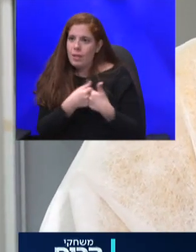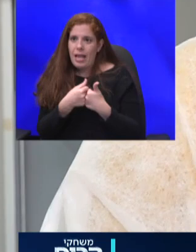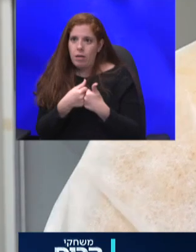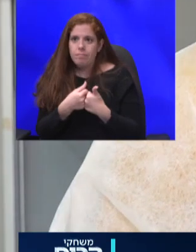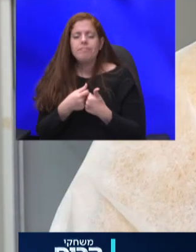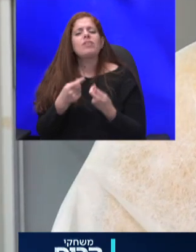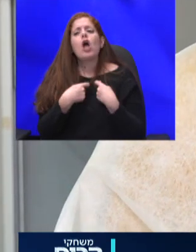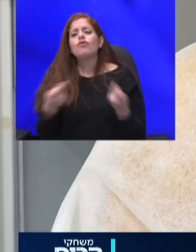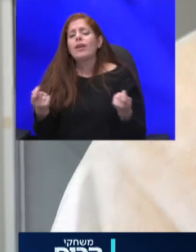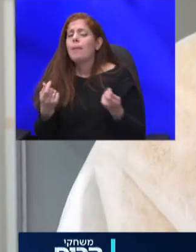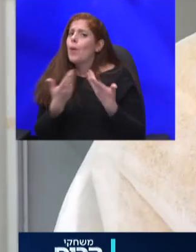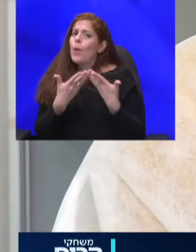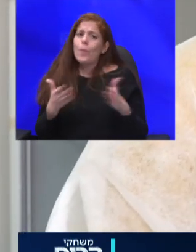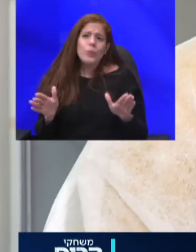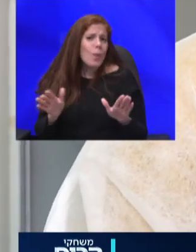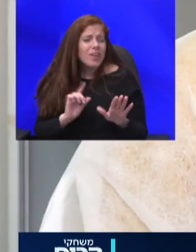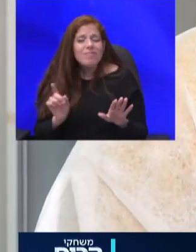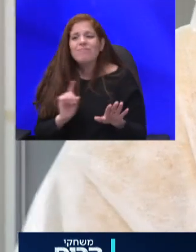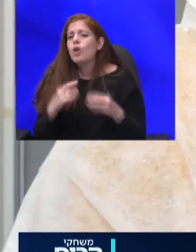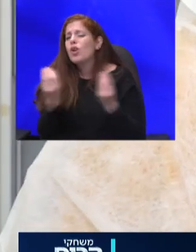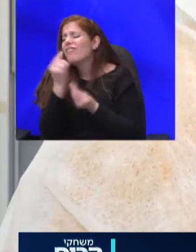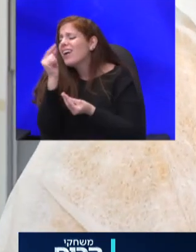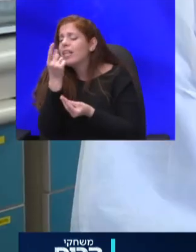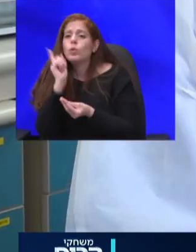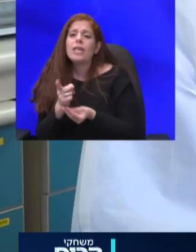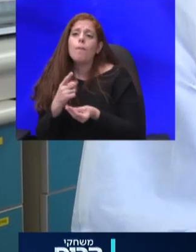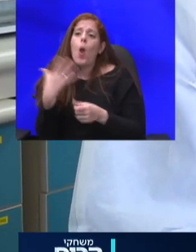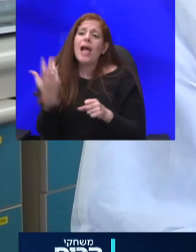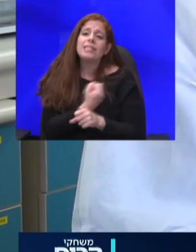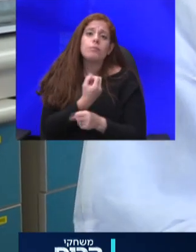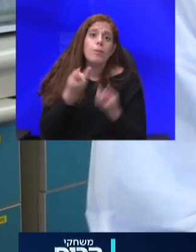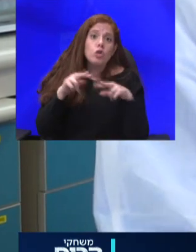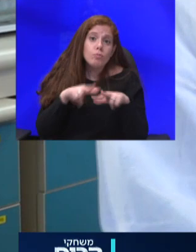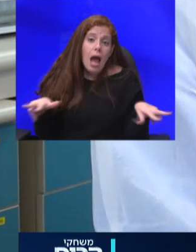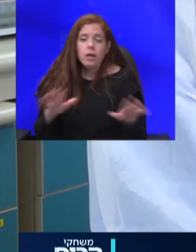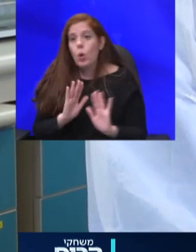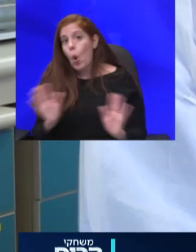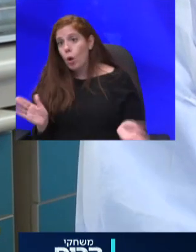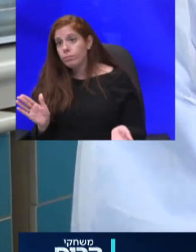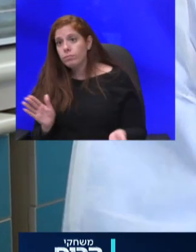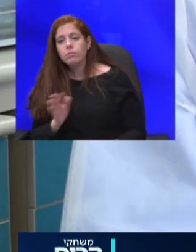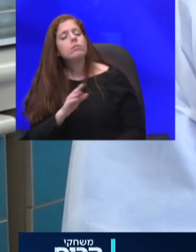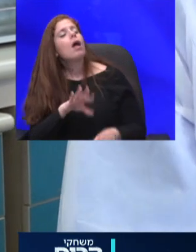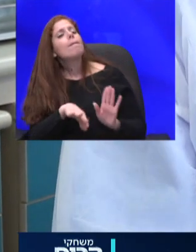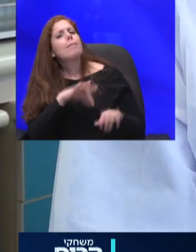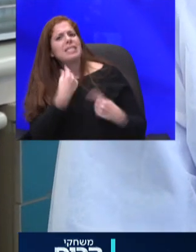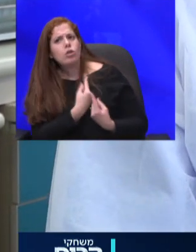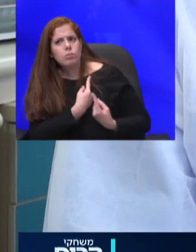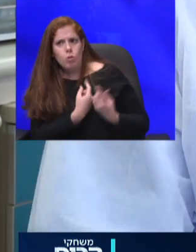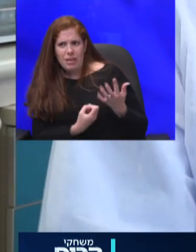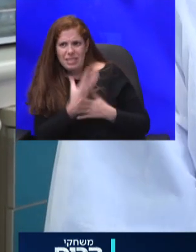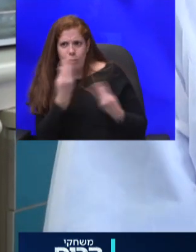כל דבר קטן היינו צריכים או להשיג אותו ממה שיש בארץ או לא מצאנו אותנו מייצרים את המוצר הזה ב-10-12